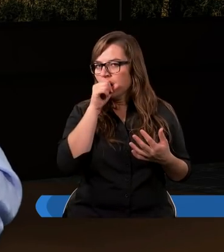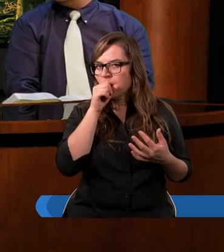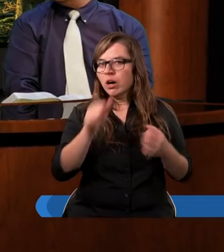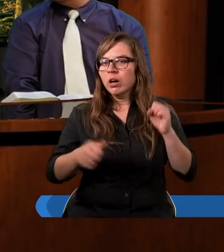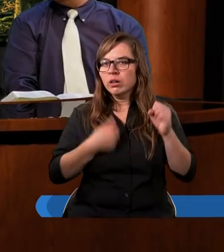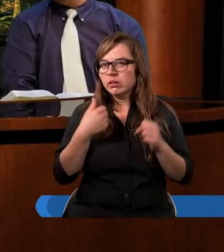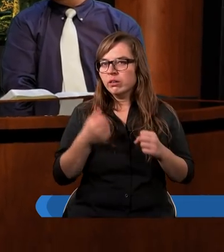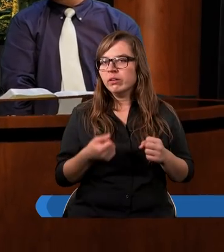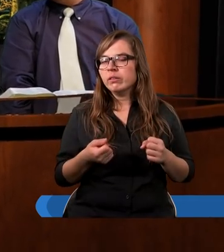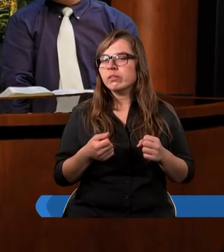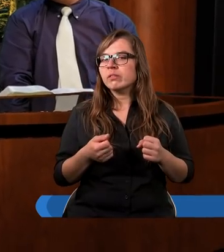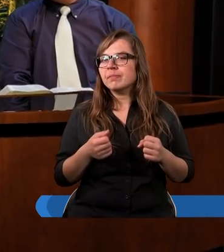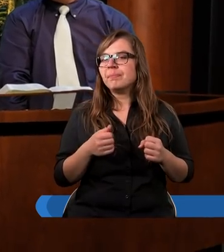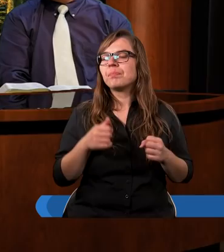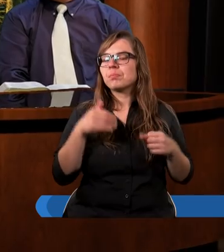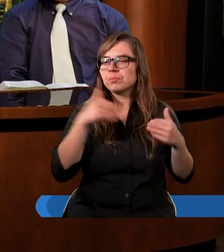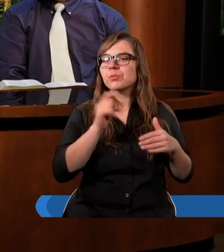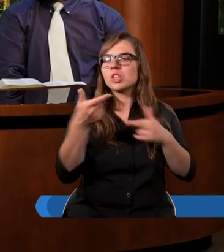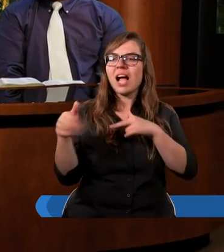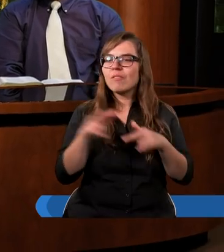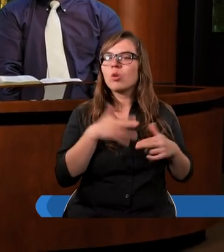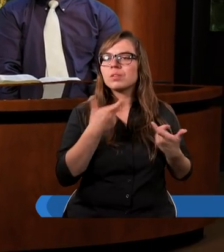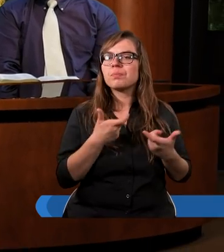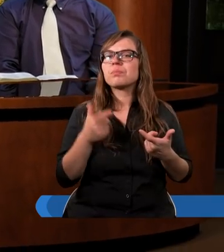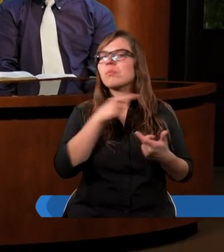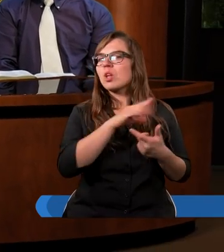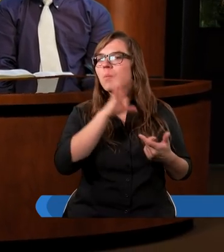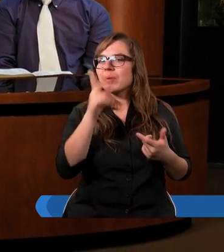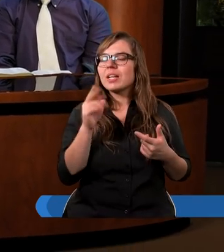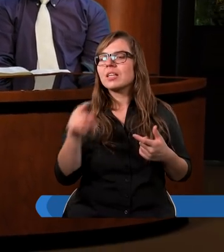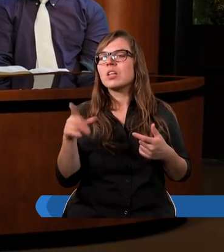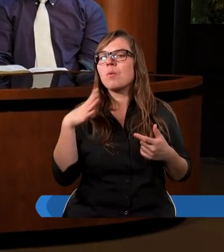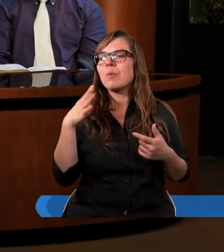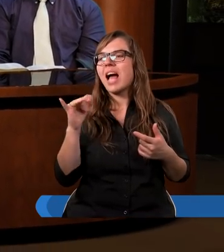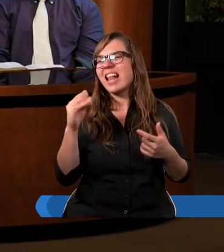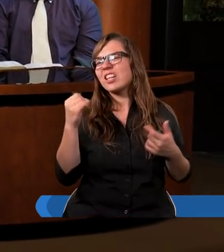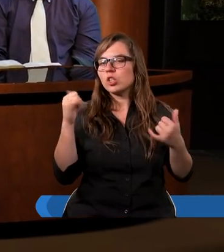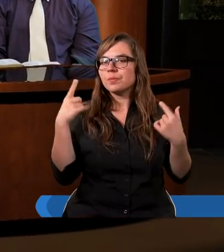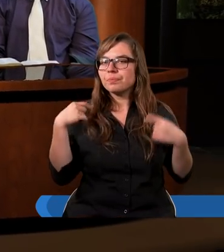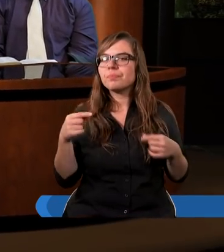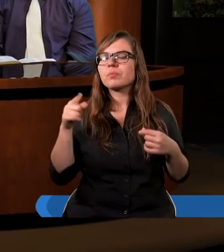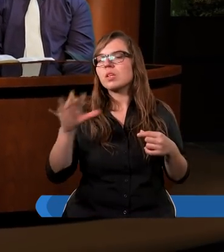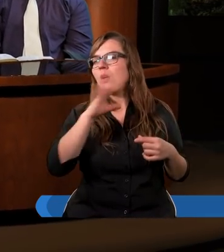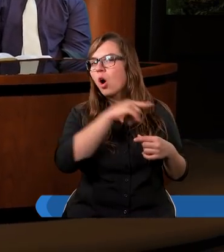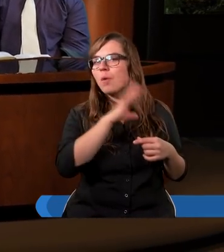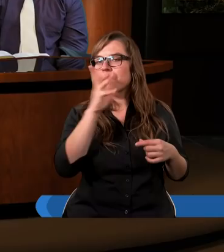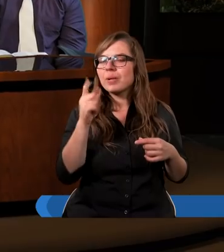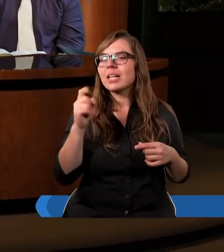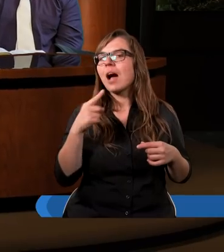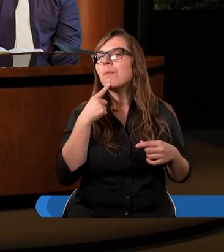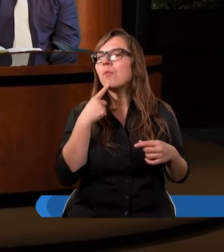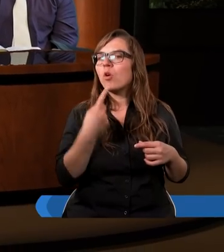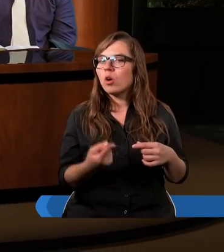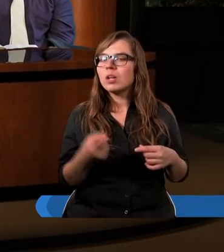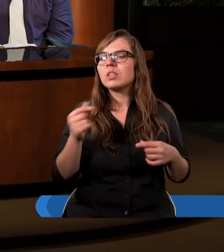mu dali miejsce na grób. A oni tak pięknie, to byli chetyci, oni tak pięknie powiedzieli,